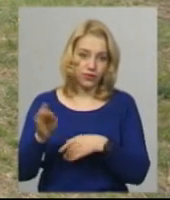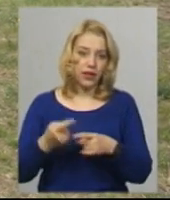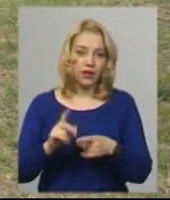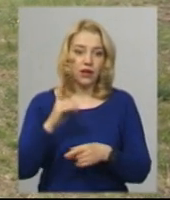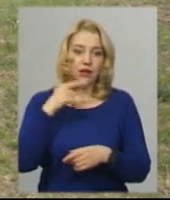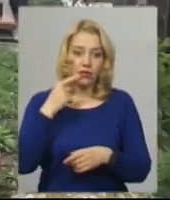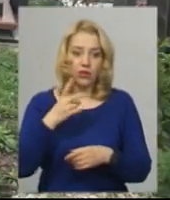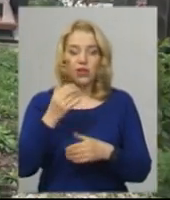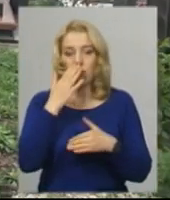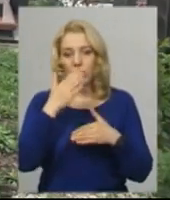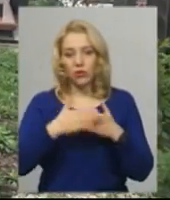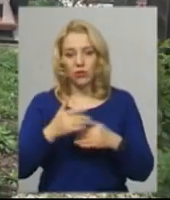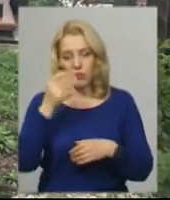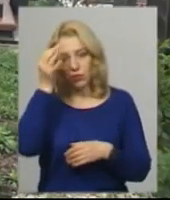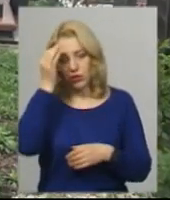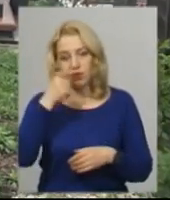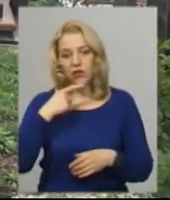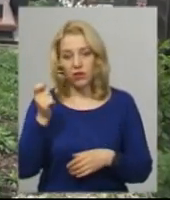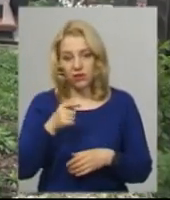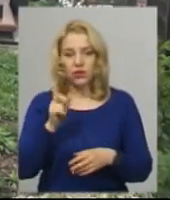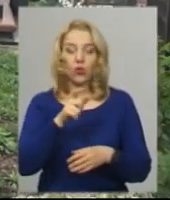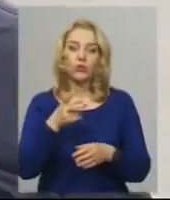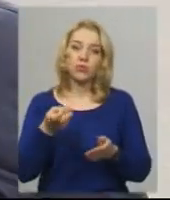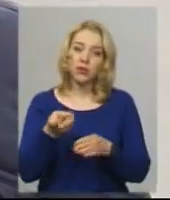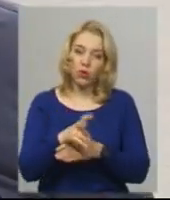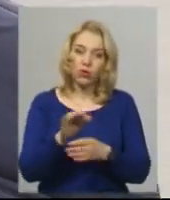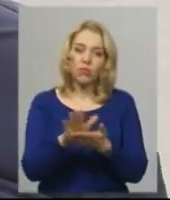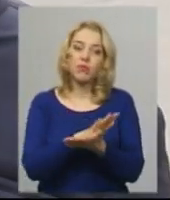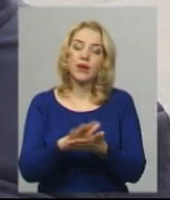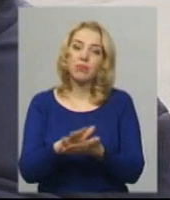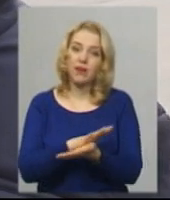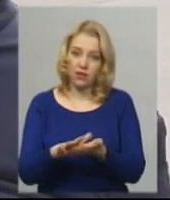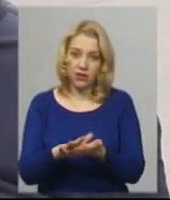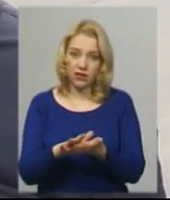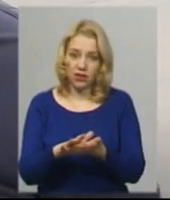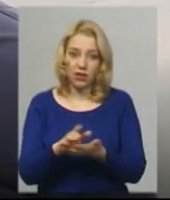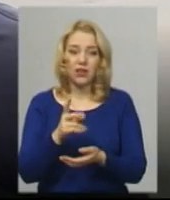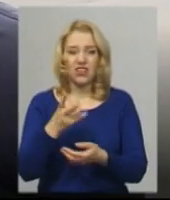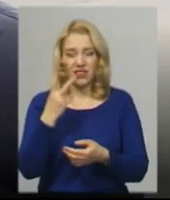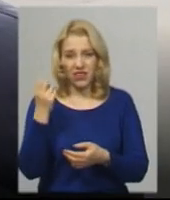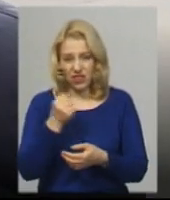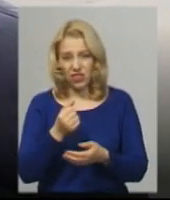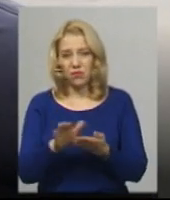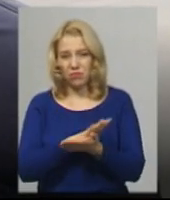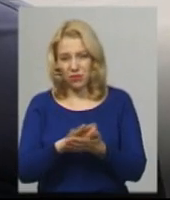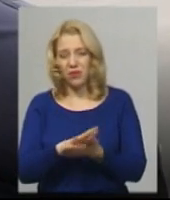напередодні поминальної неділі містяни приходили прибирати кладовище. Прибирали десь, дві неділі тому прибирали,